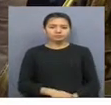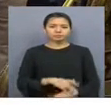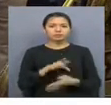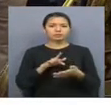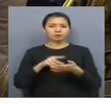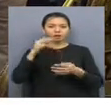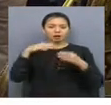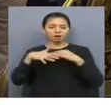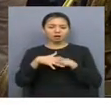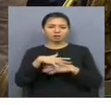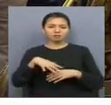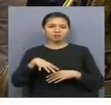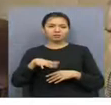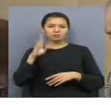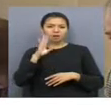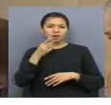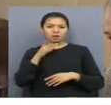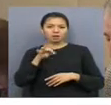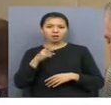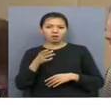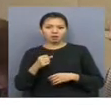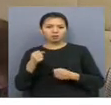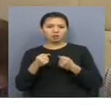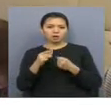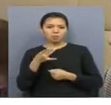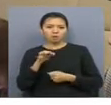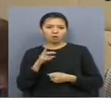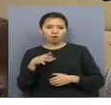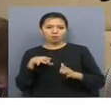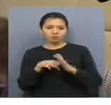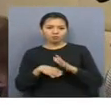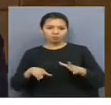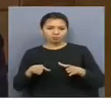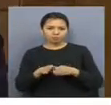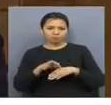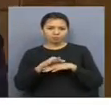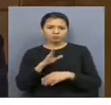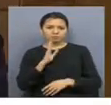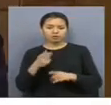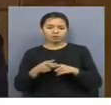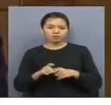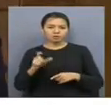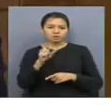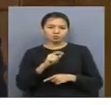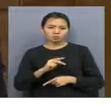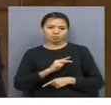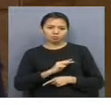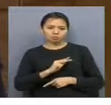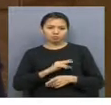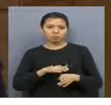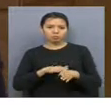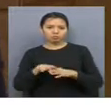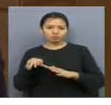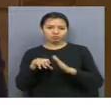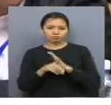Азия өңірінің елдері ортақ су артерияларымен көлік коммуникациялық желілерді біріктірет. Әрине бұл экономика саласында өз әра толықтыруға